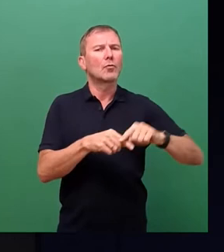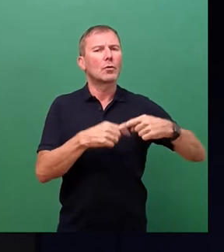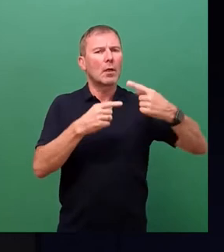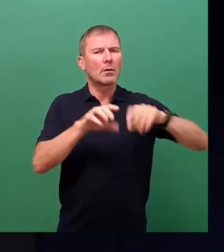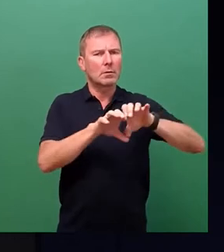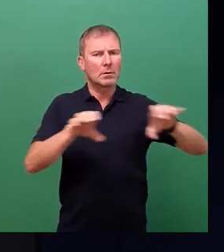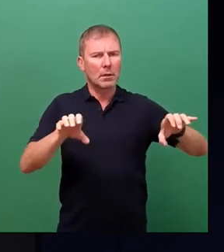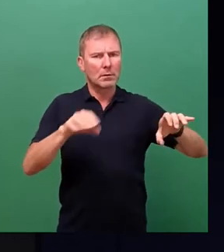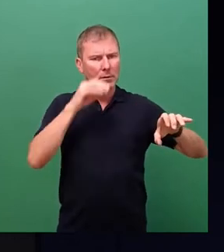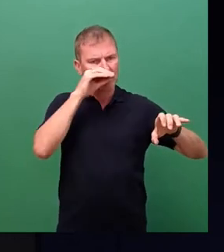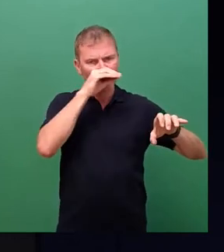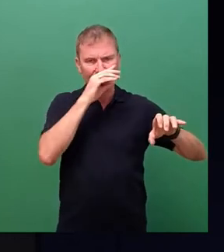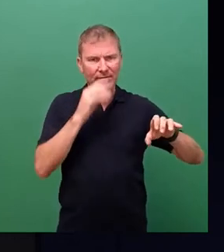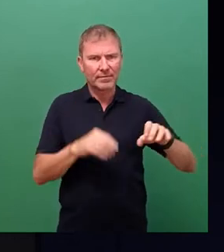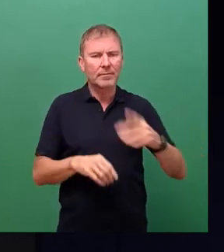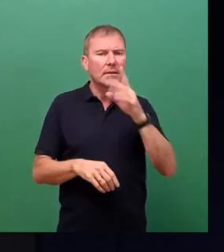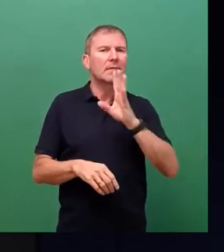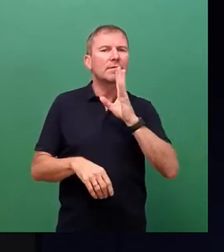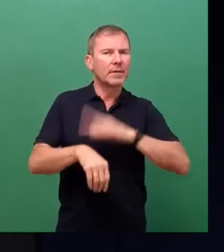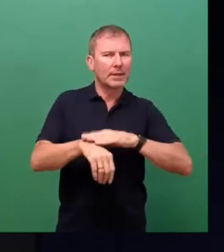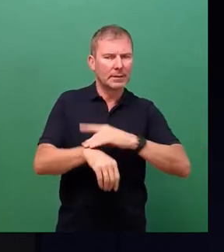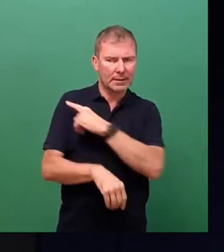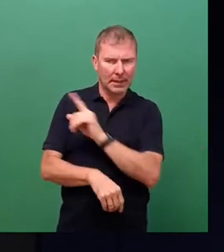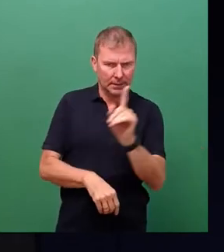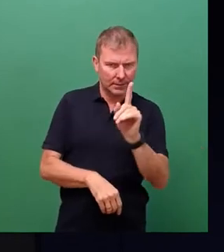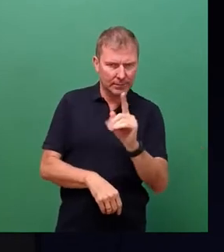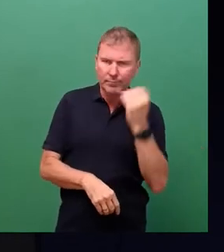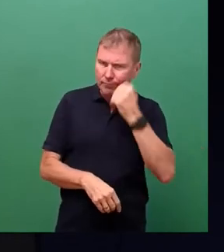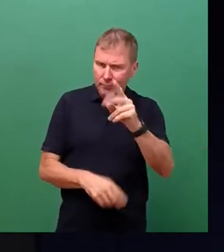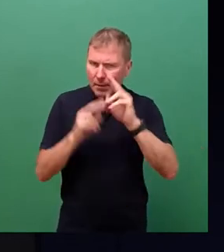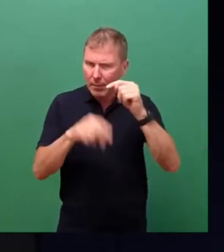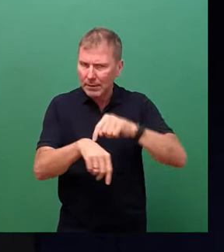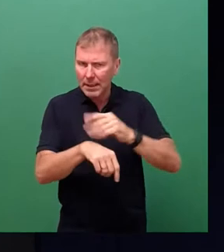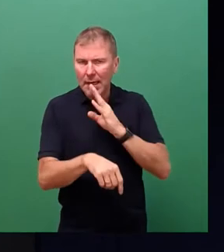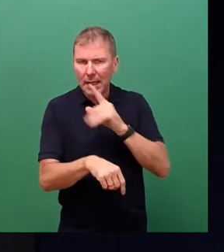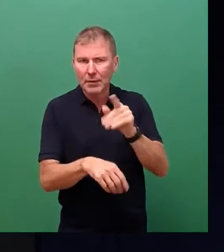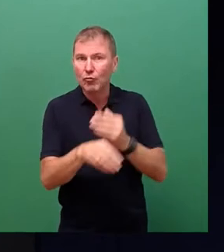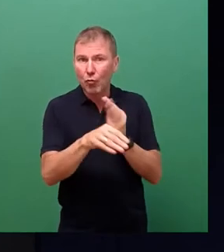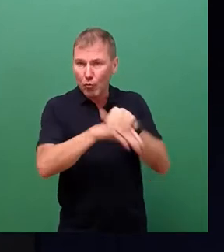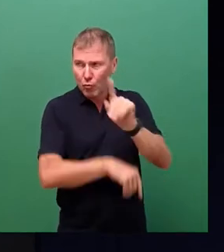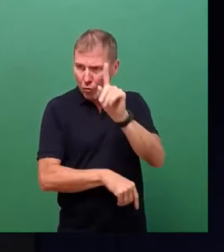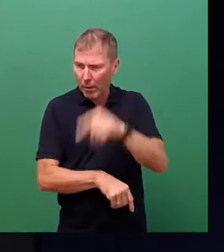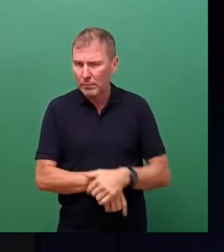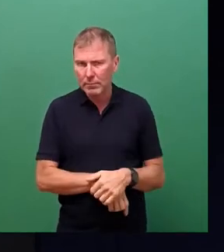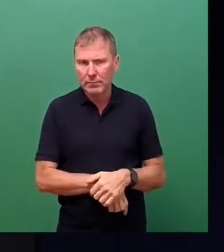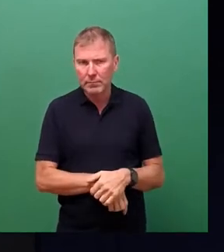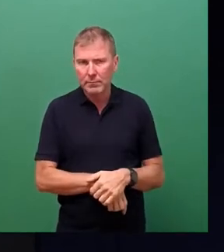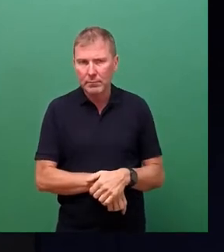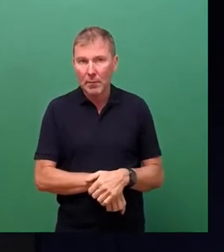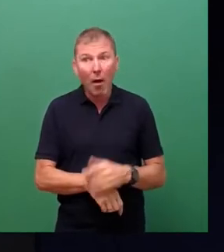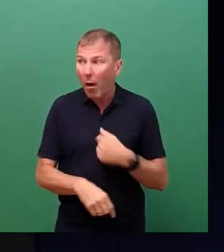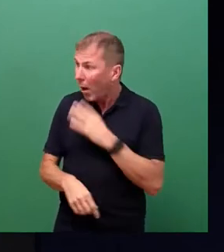sofort nicht bilden. Die Redezeit bitte im Auge behalten, die ist schon drüber. Die ist schon drüber.